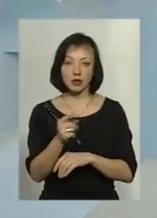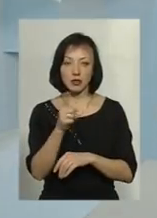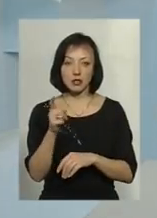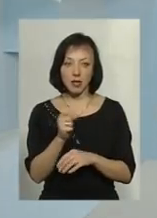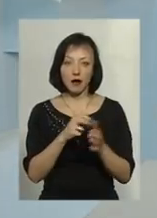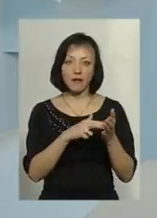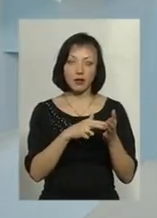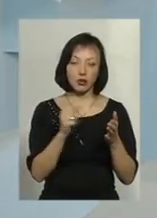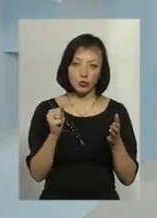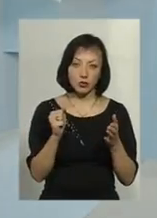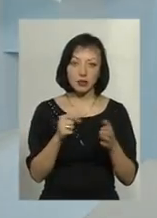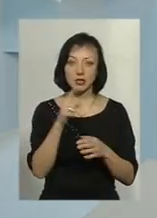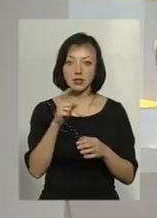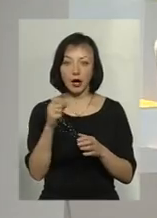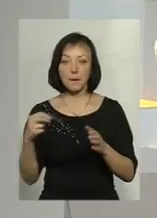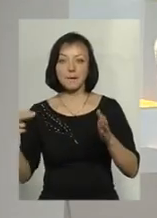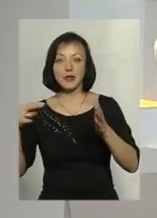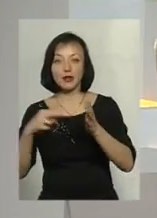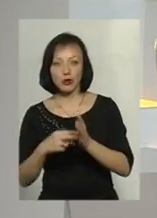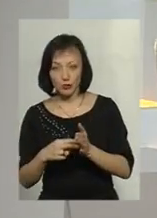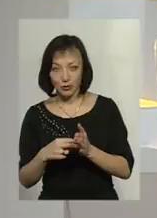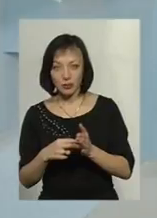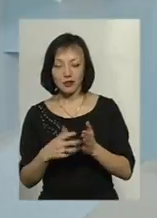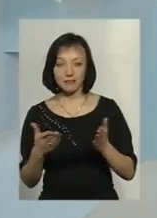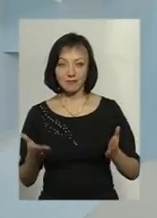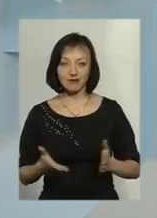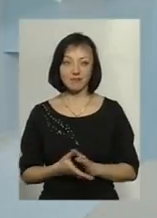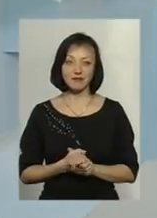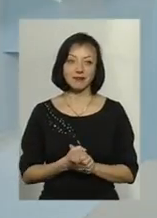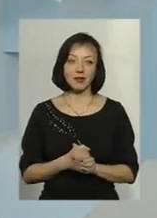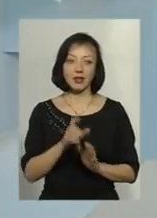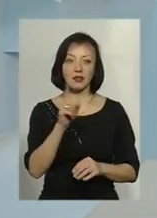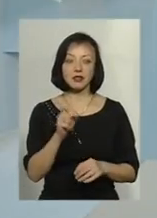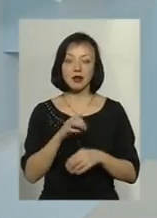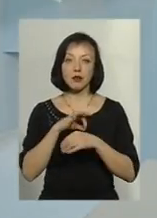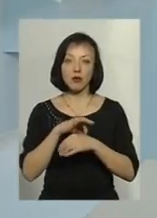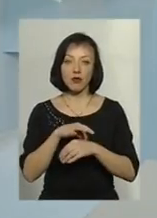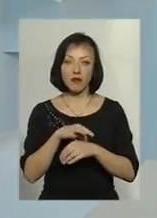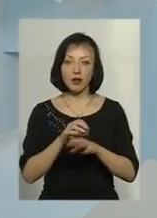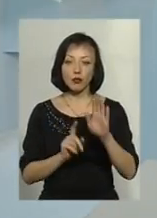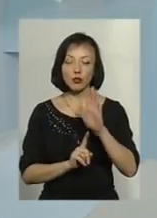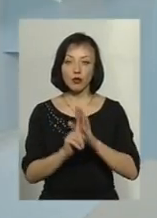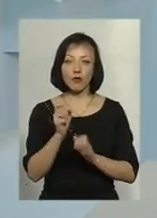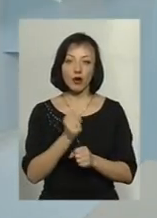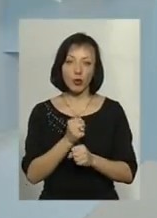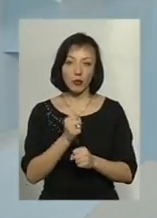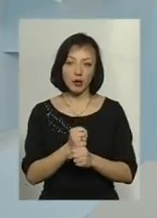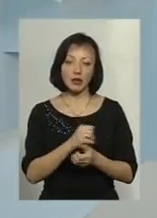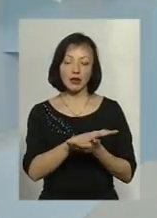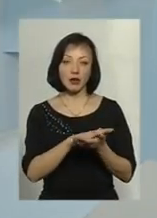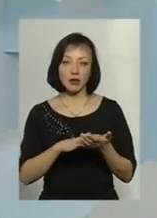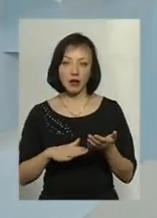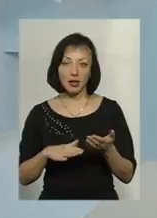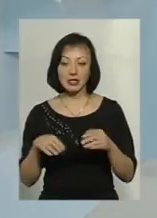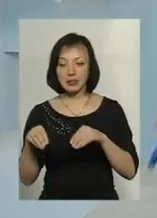відключення. За підключення? Підключення. За проведення пускових робіт і так далі.